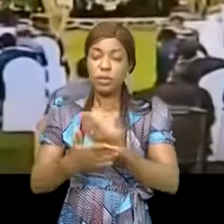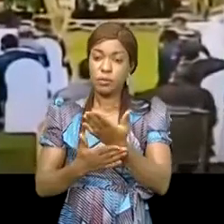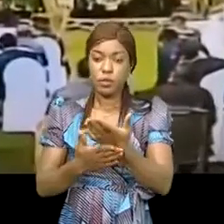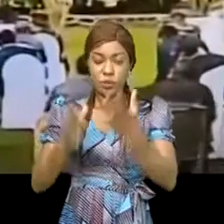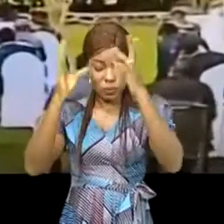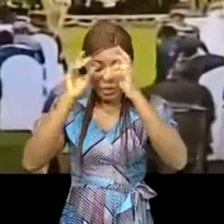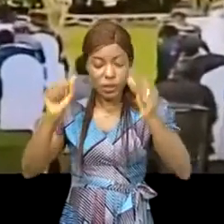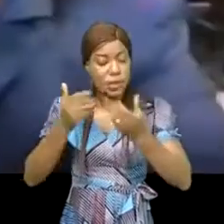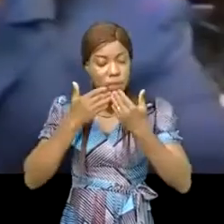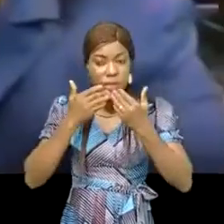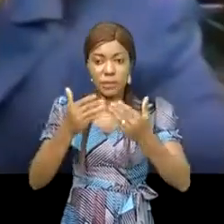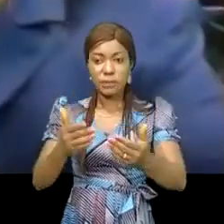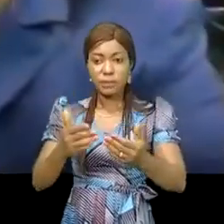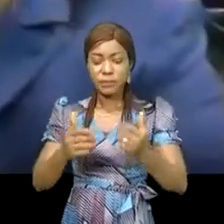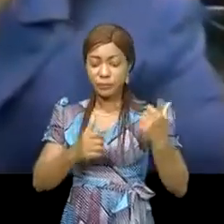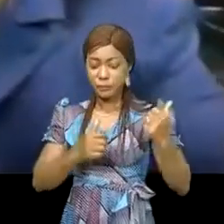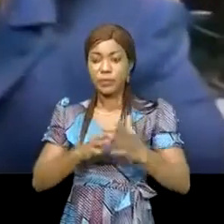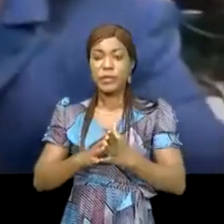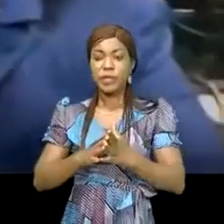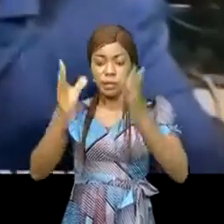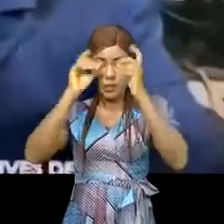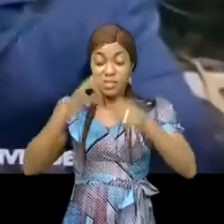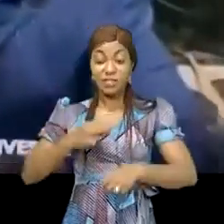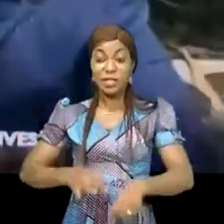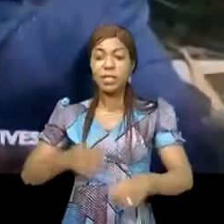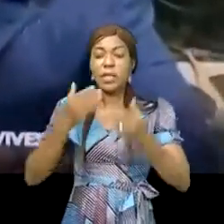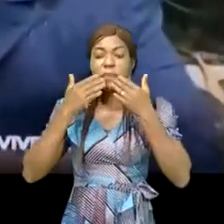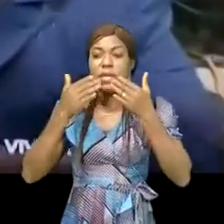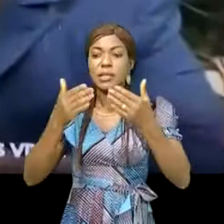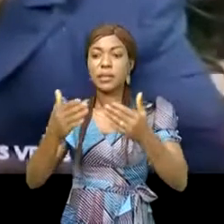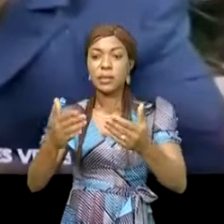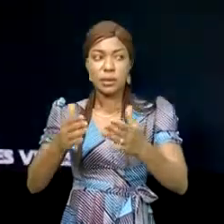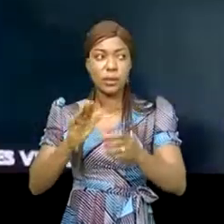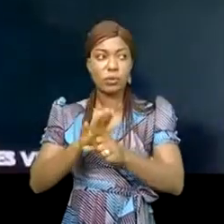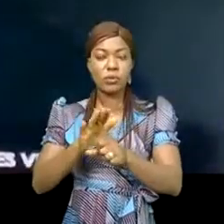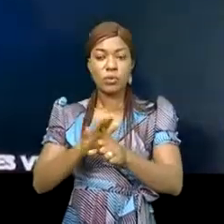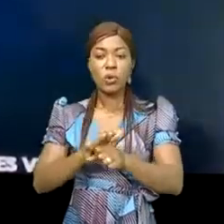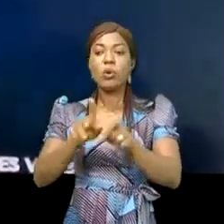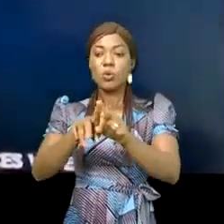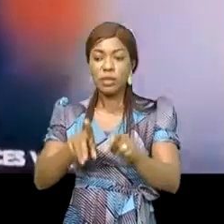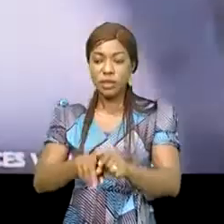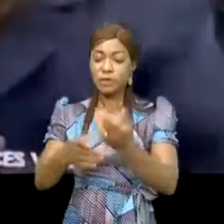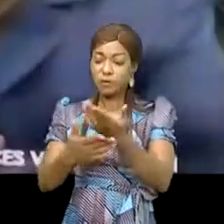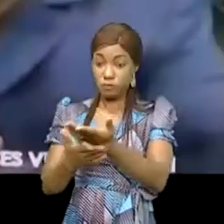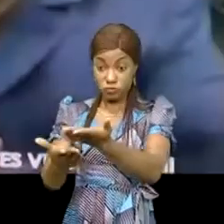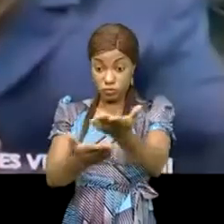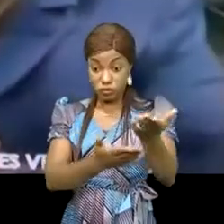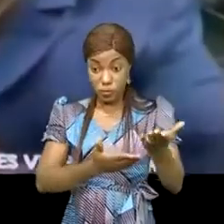Papa Président. Jézon, merci beaucoup. Merci. Et je veux vraiment vous demander